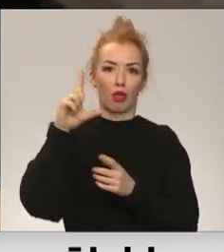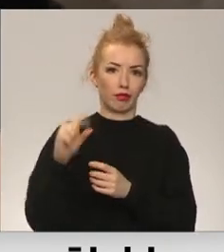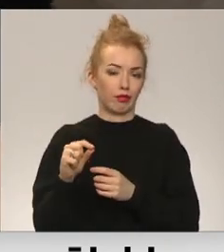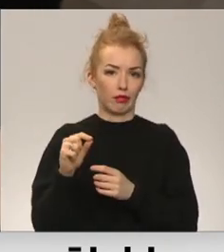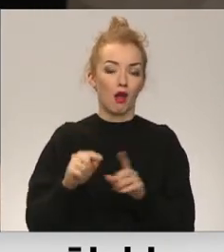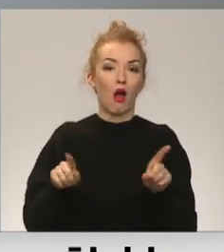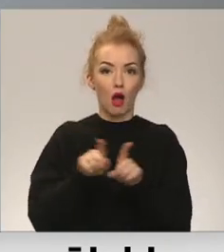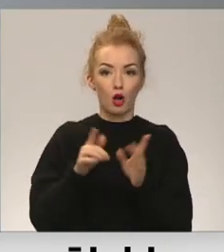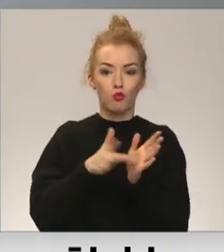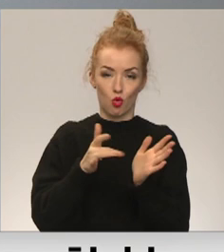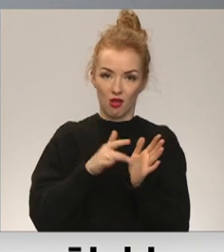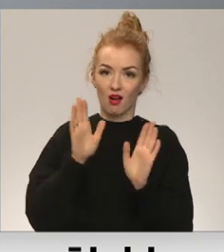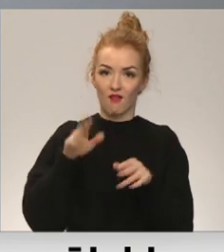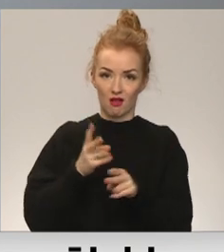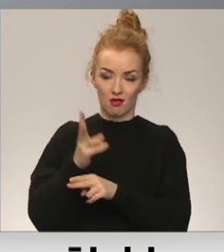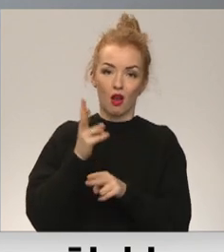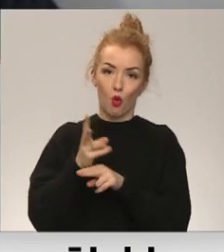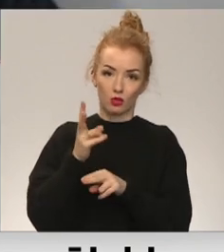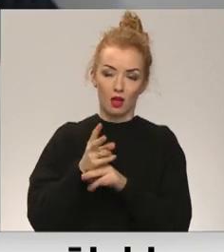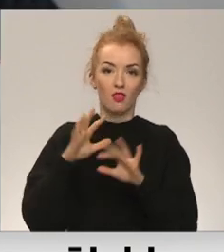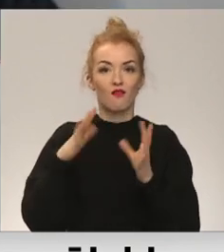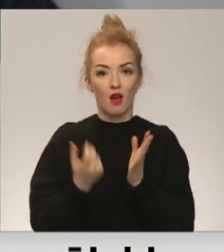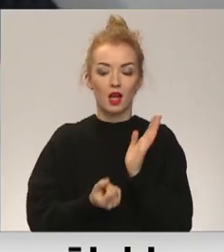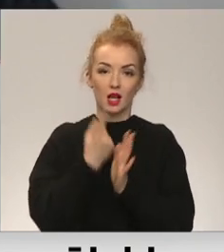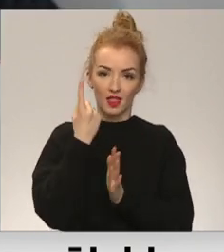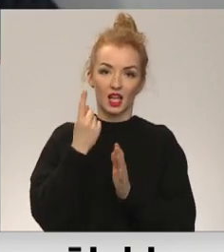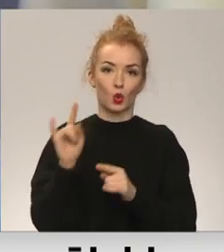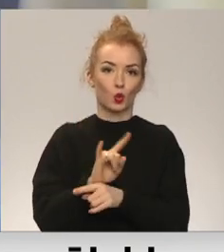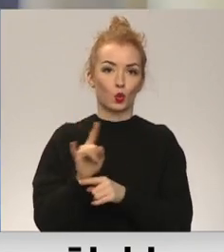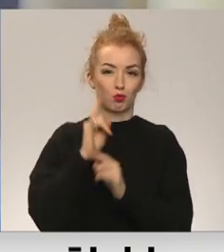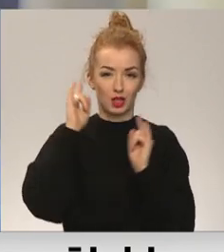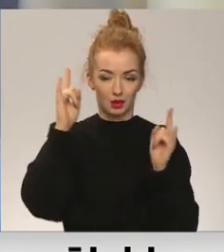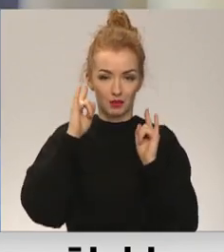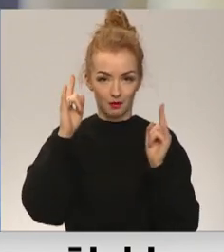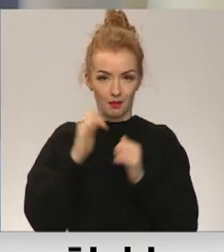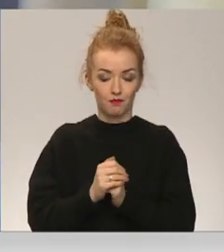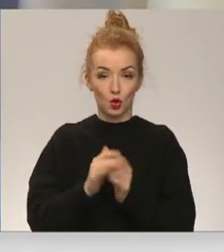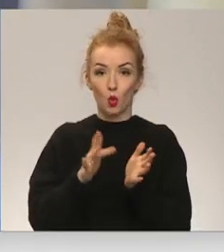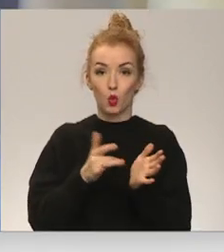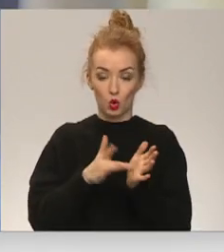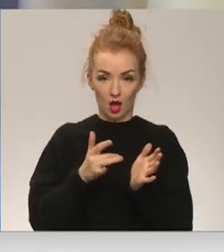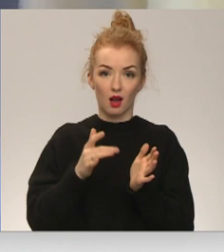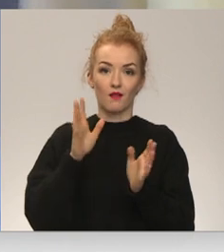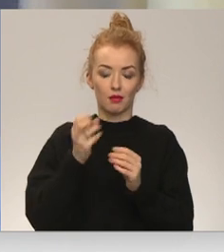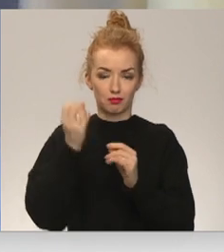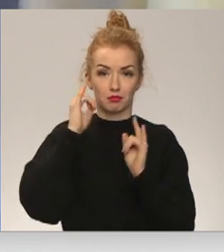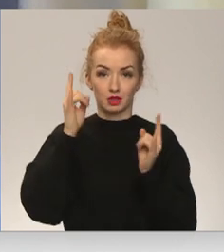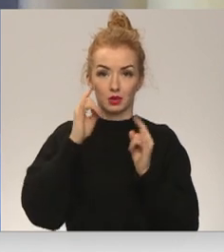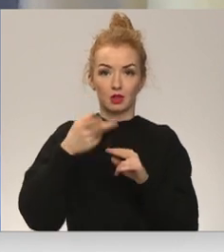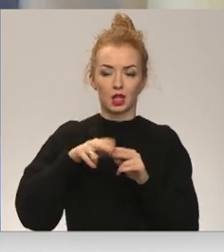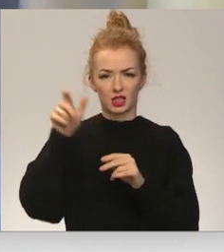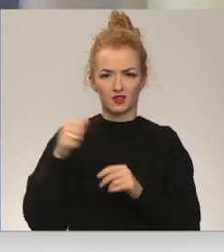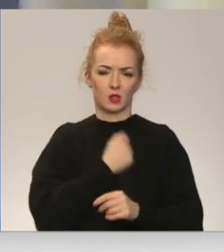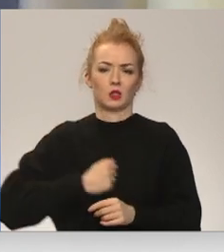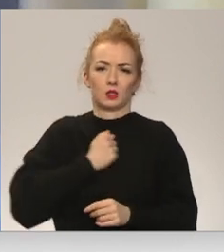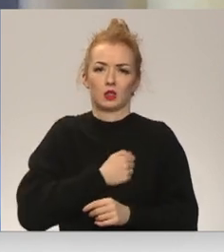Arī putekļi var traucēt tā darbību vai radīt viltu strauksmi. Putekļi izraisa viņa darbību. Tad līdz ar to cilvēkiem uzreiz ir tušmas